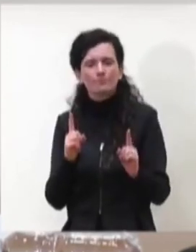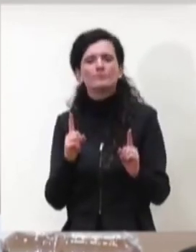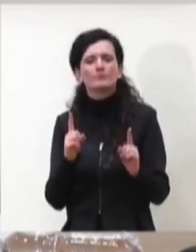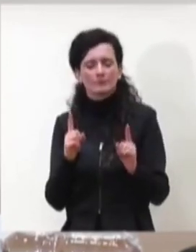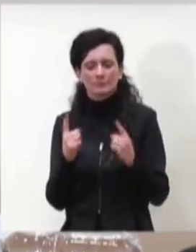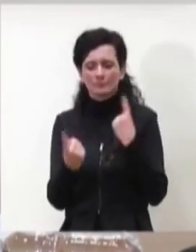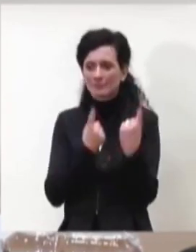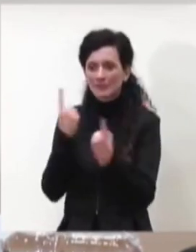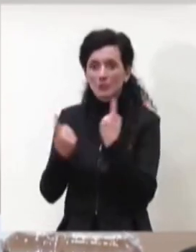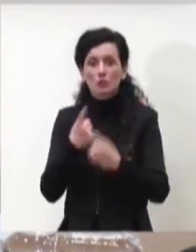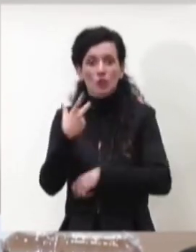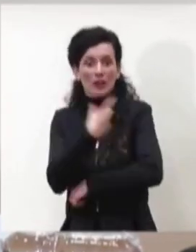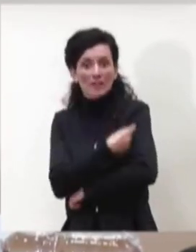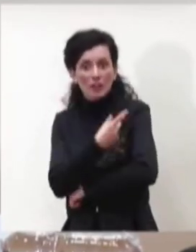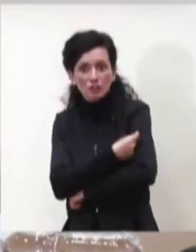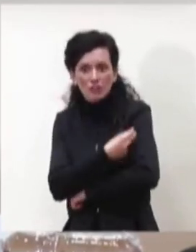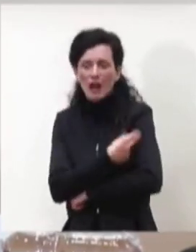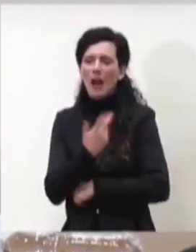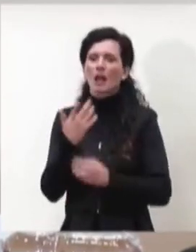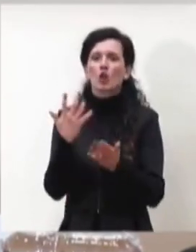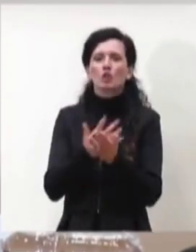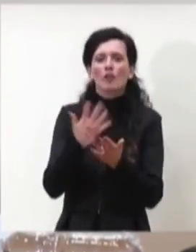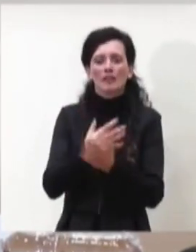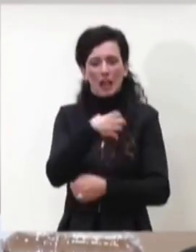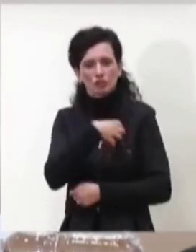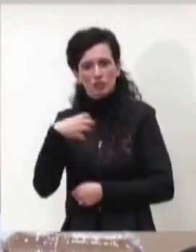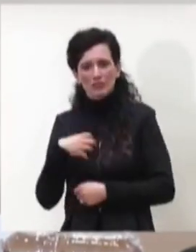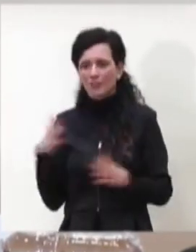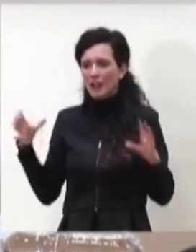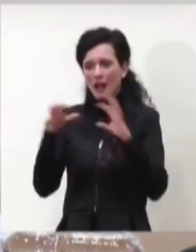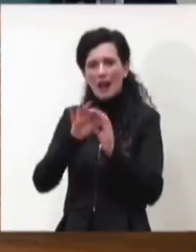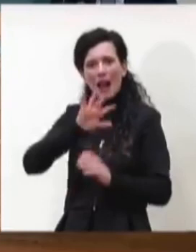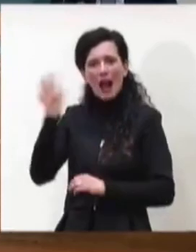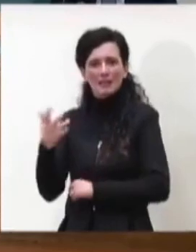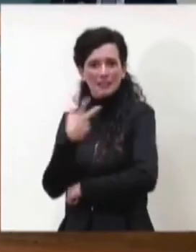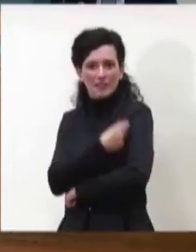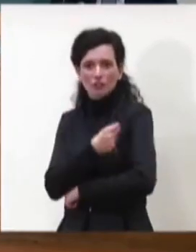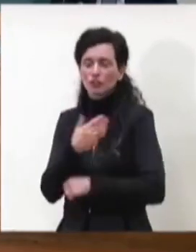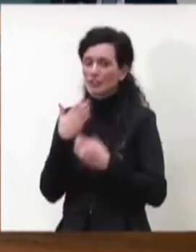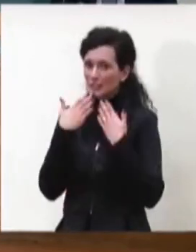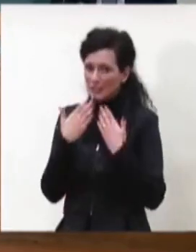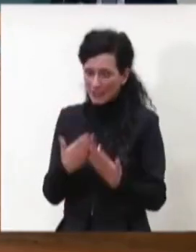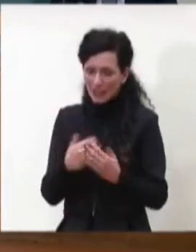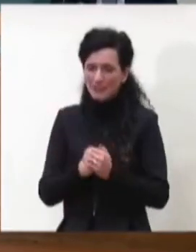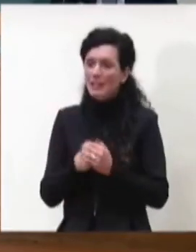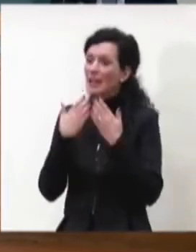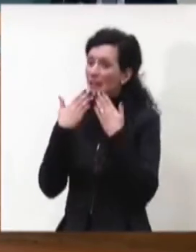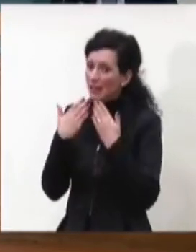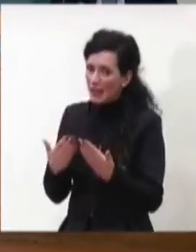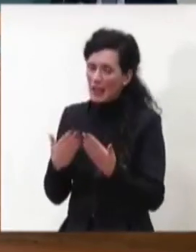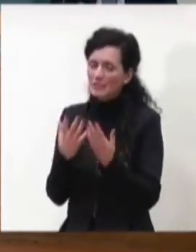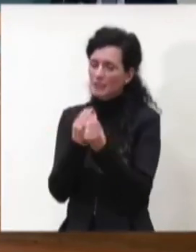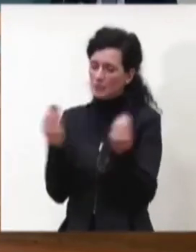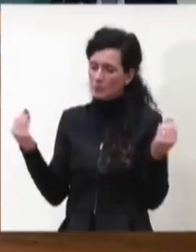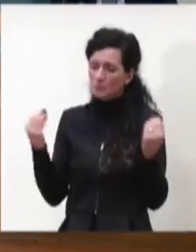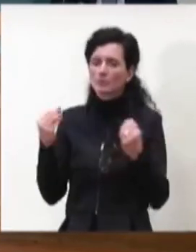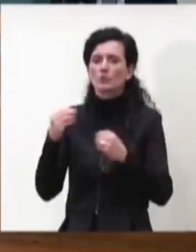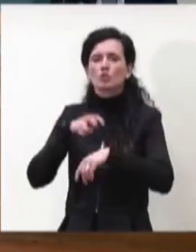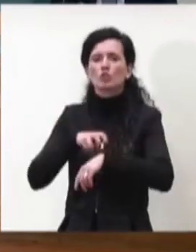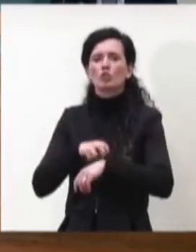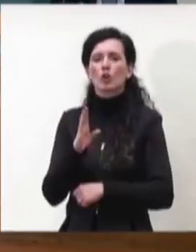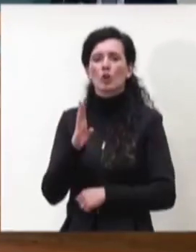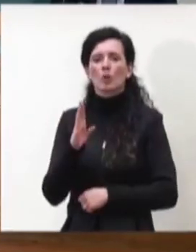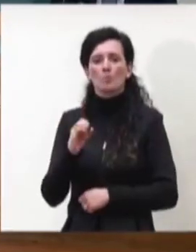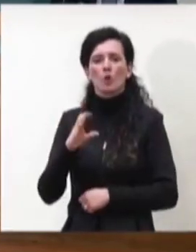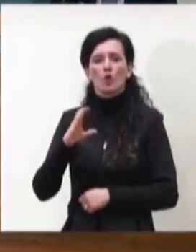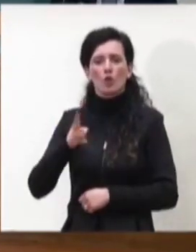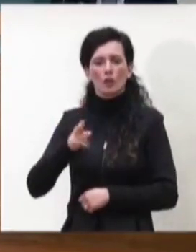vaccinale, novità scientifiche legate ai vaccini. Grazie. Grazie molto al dottor Bucchicchio per l